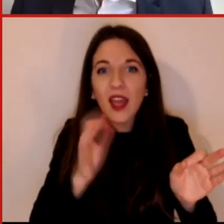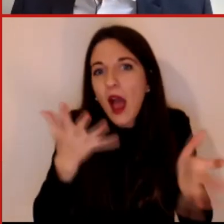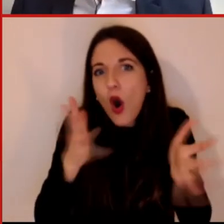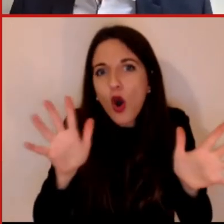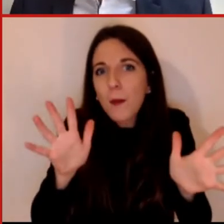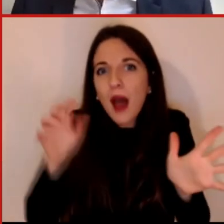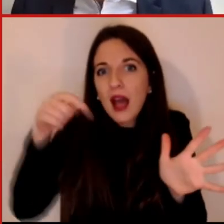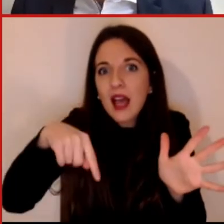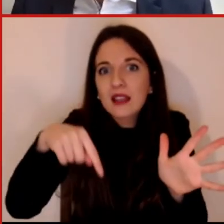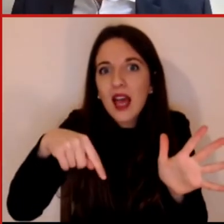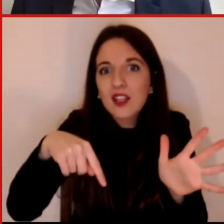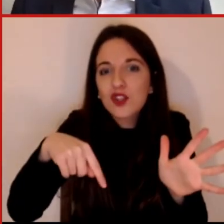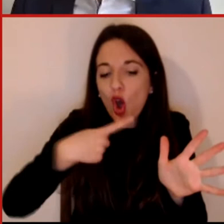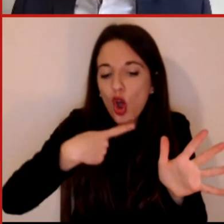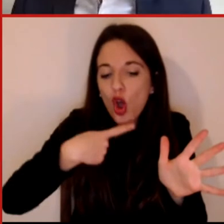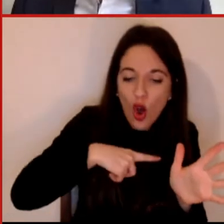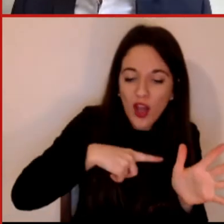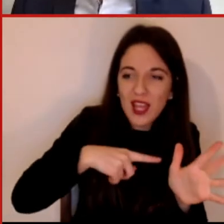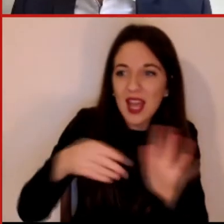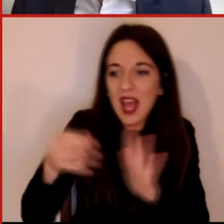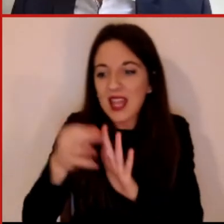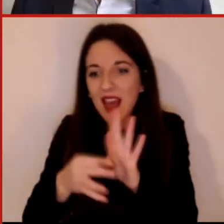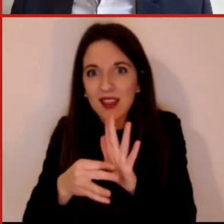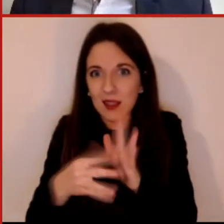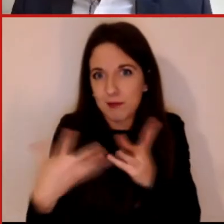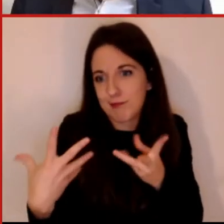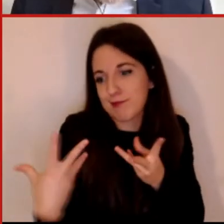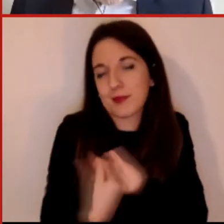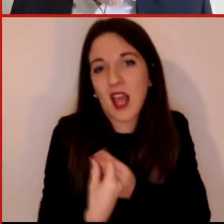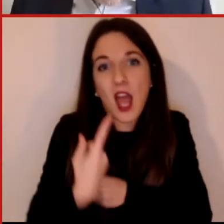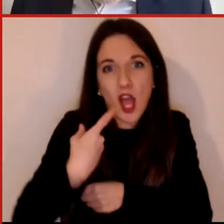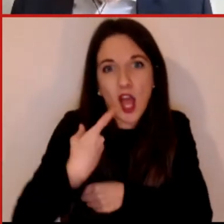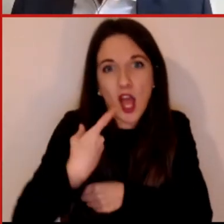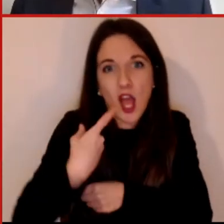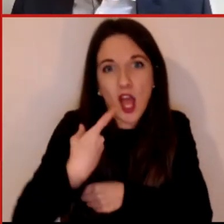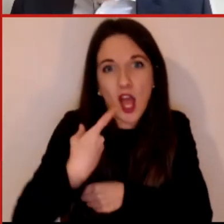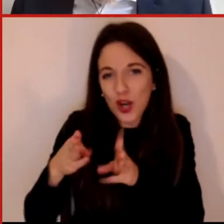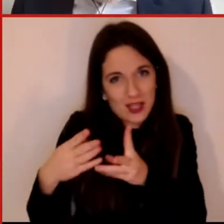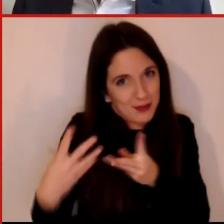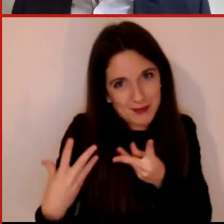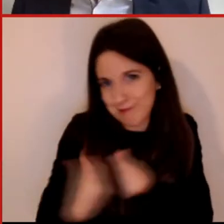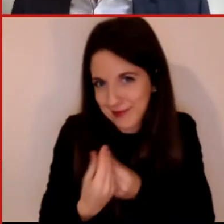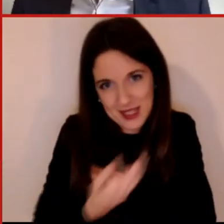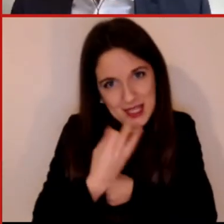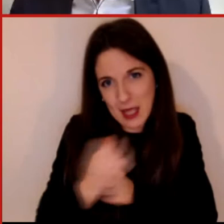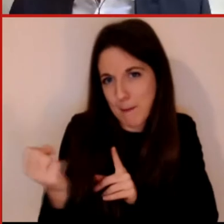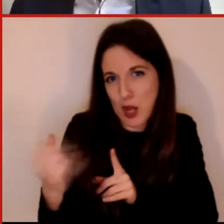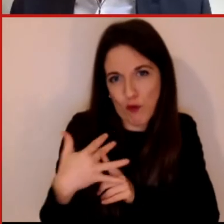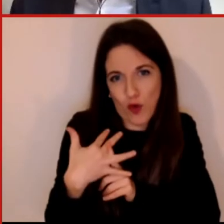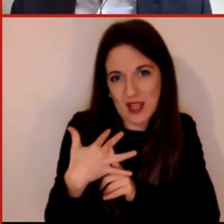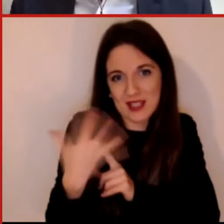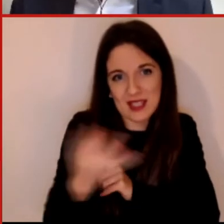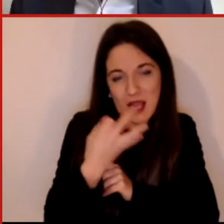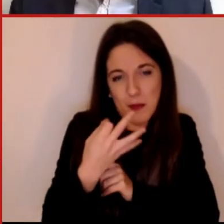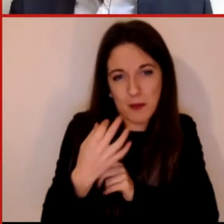siamo una fusione con questi algoritmi. Io qui faccio sempre un esempio che sembra molto banale, ma quante volte